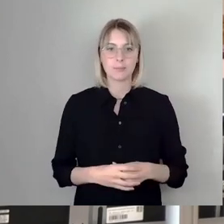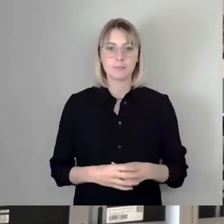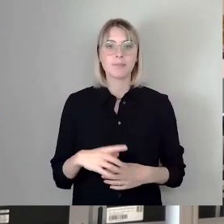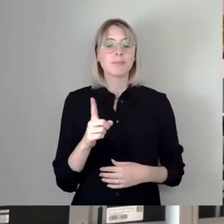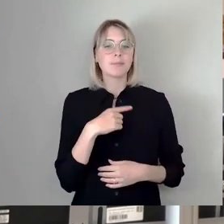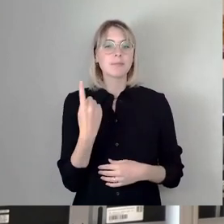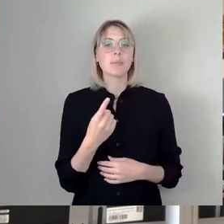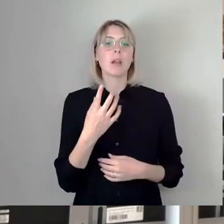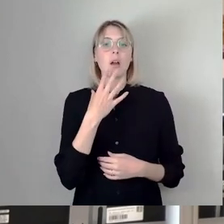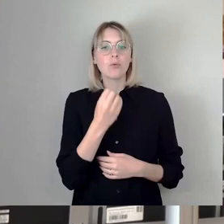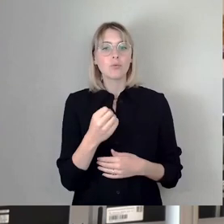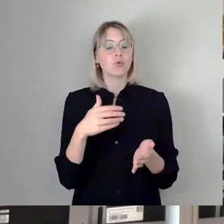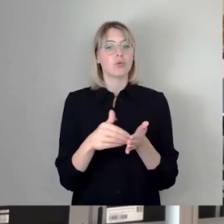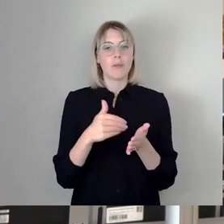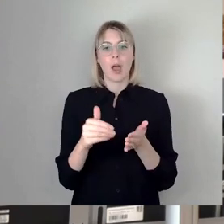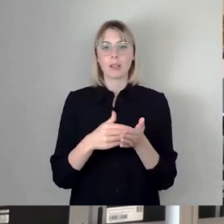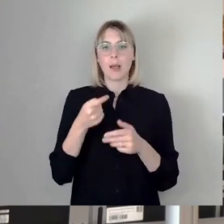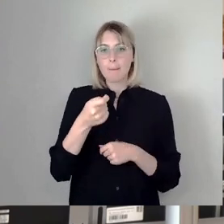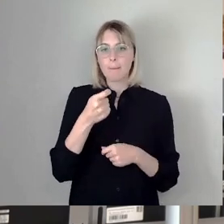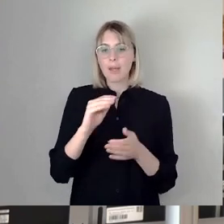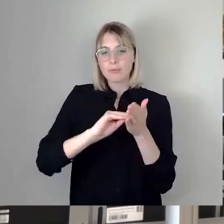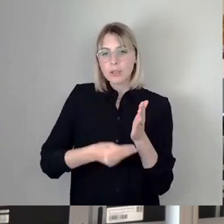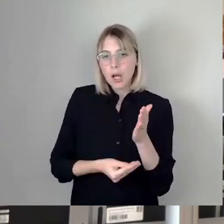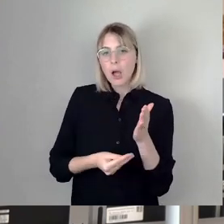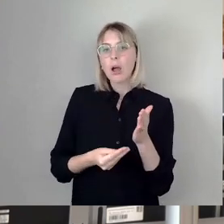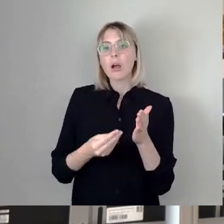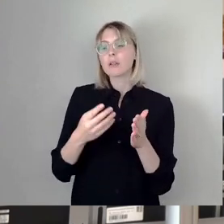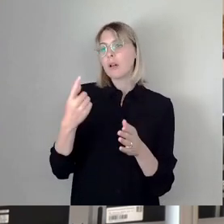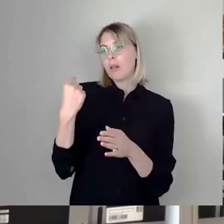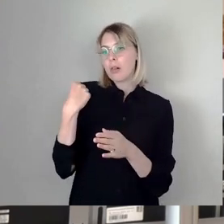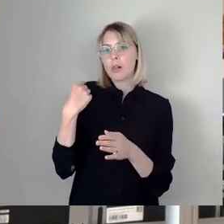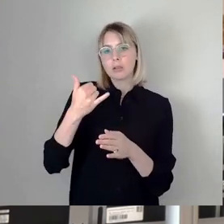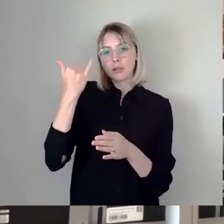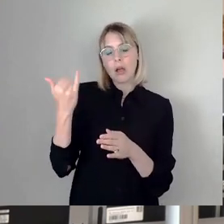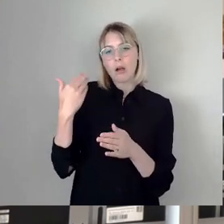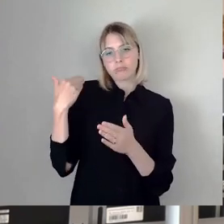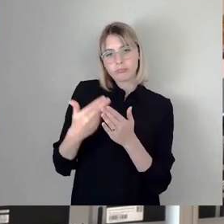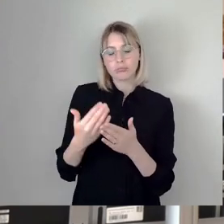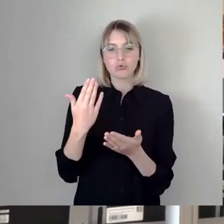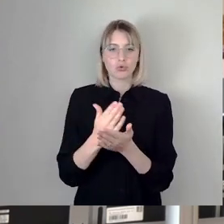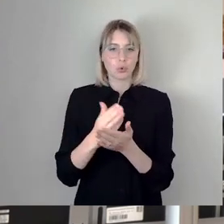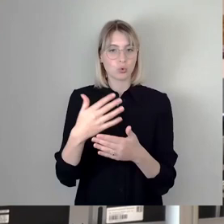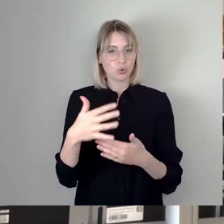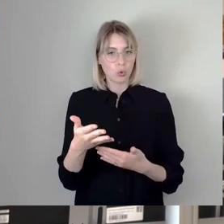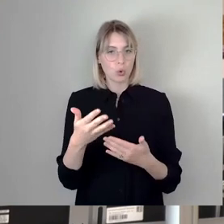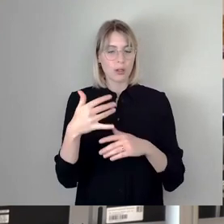weiterhin einen Mietvertrag, so wie das die letzten Jahre der Fall gewesen ist. Und bei einer Verpachtung von Flächen besteht im Übrigen keine